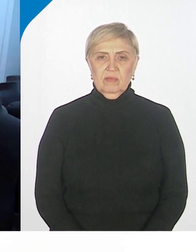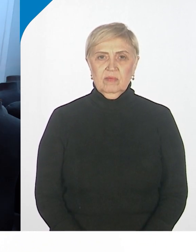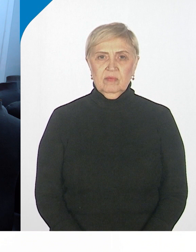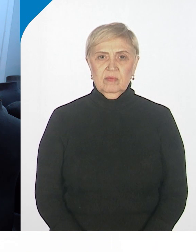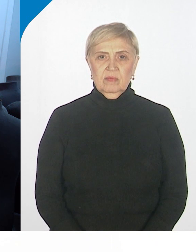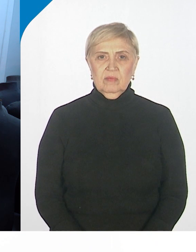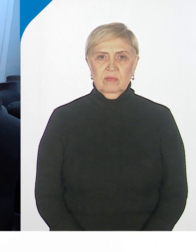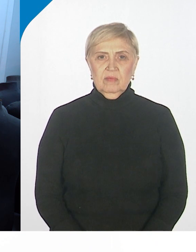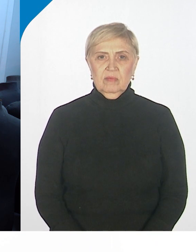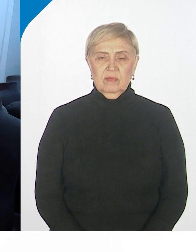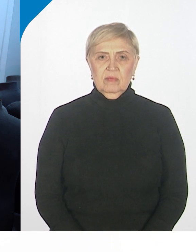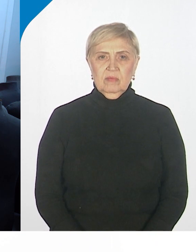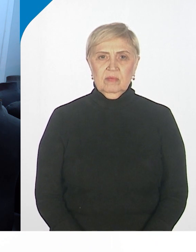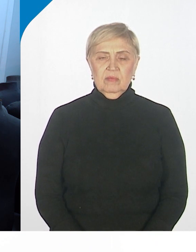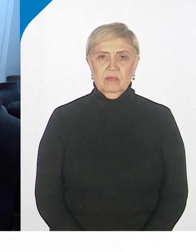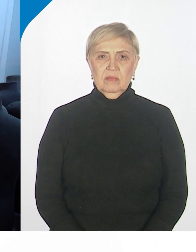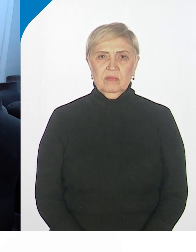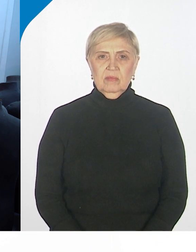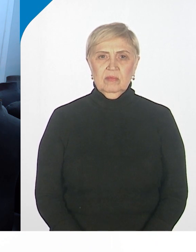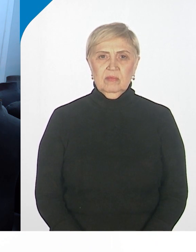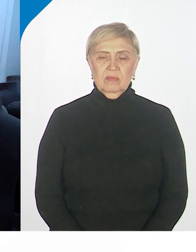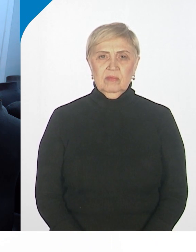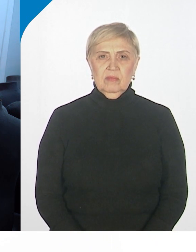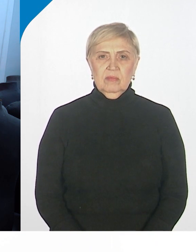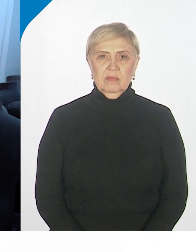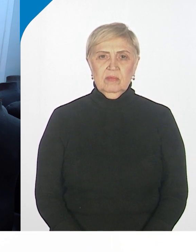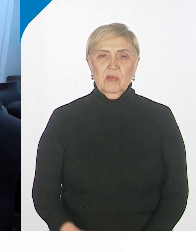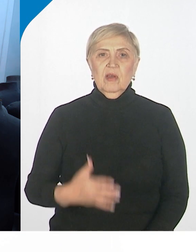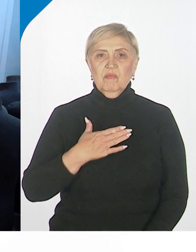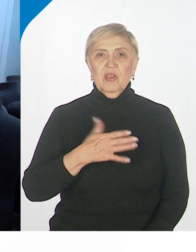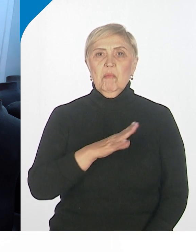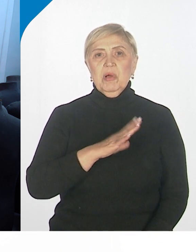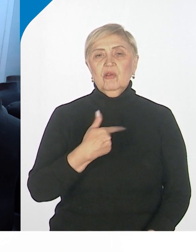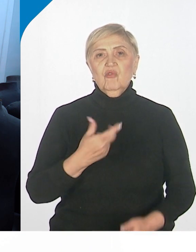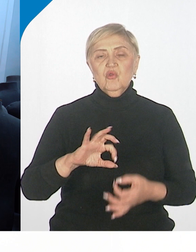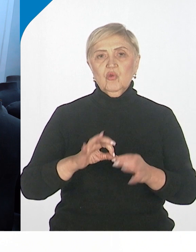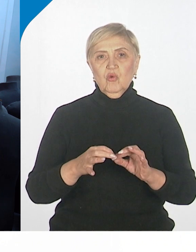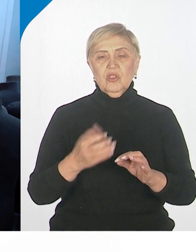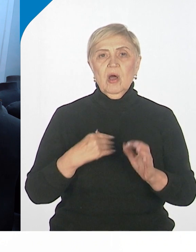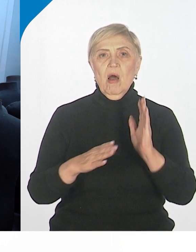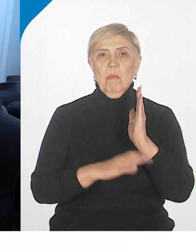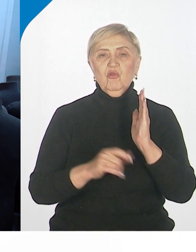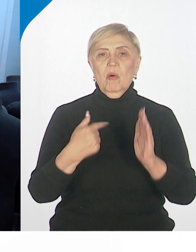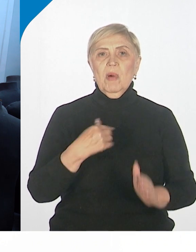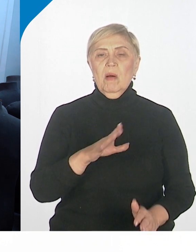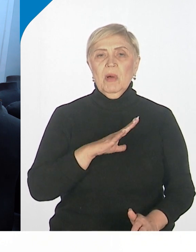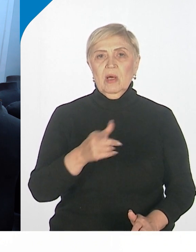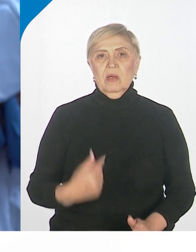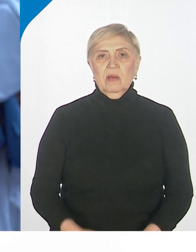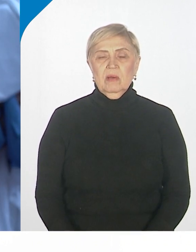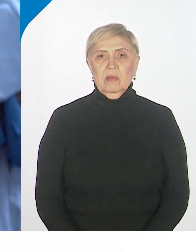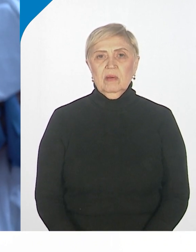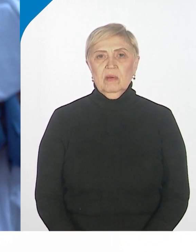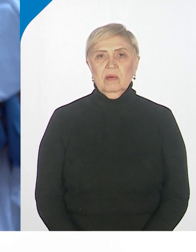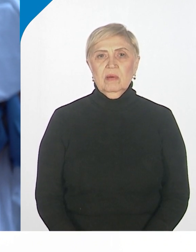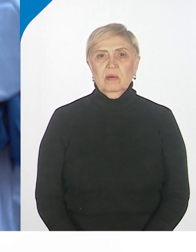Ну, как? Как можно человек чувствовать себя? Ну, было сложно. Потом уже было, ну, как...